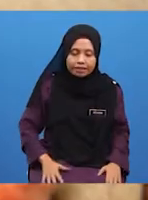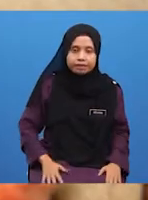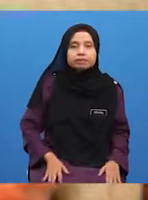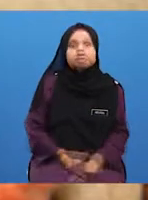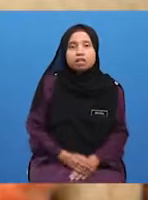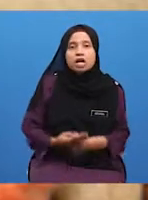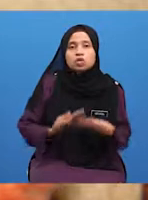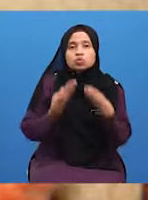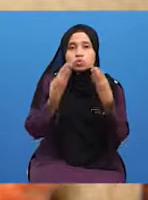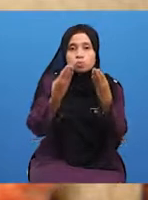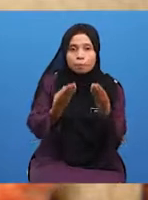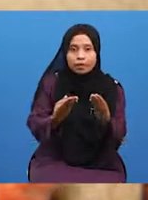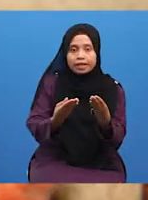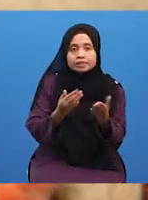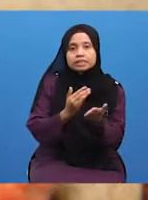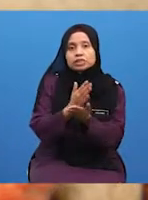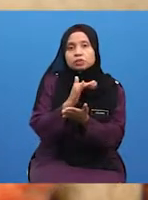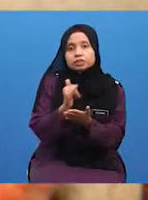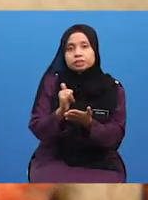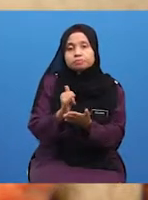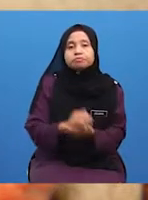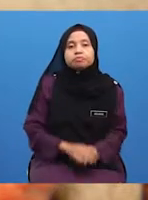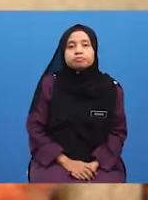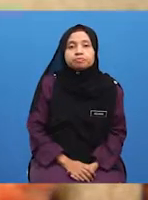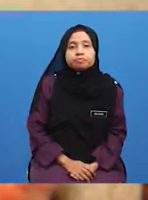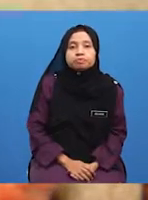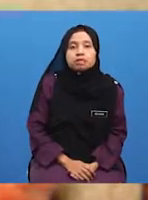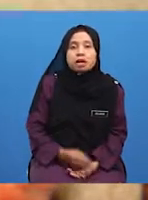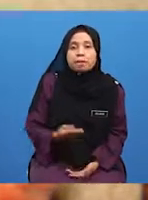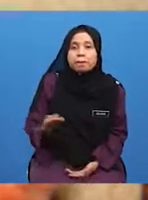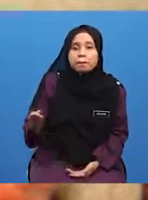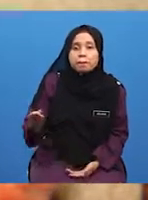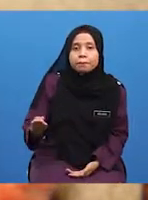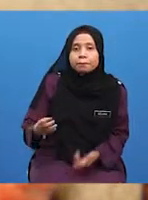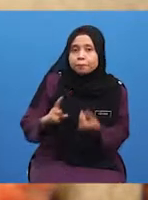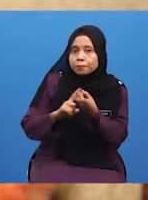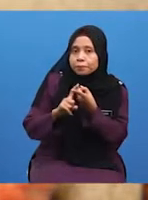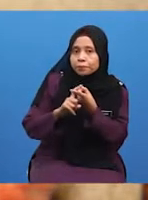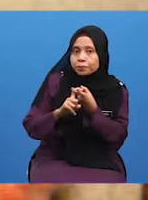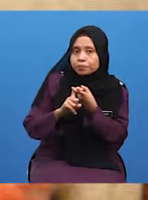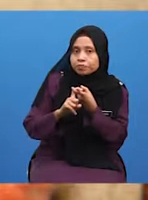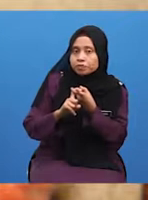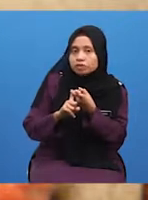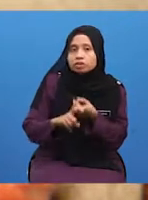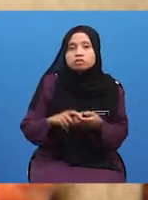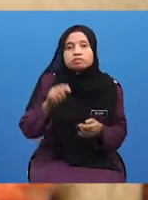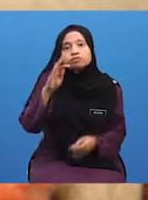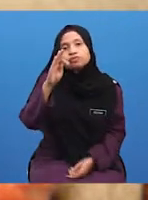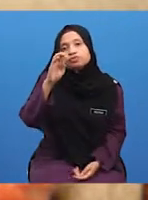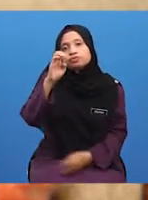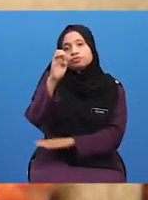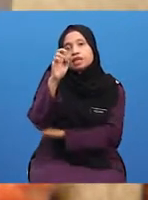Sumbangan beliau yang seterusnya mengaitkan fenomena alam sekitar